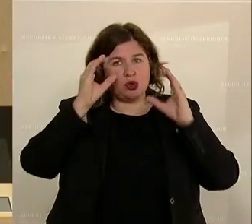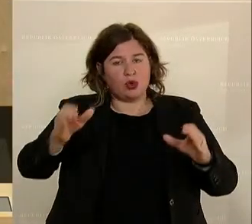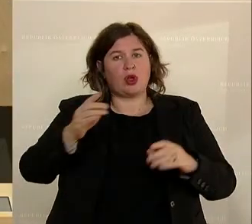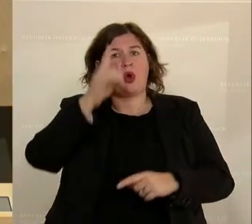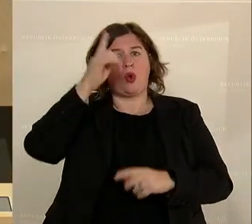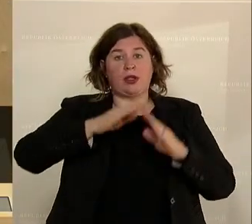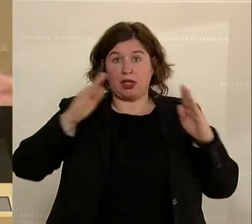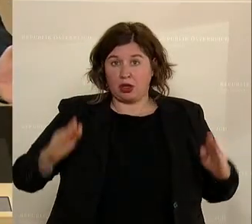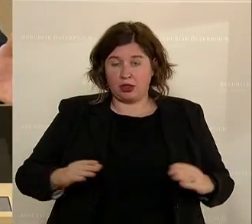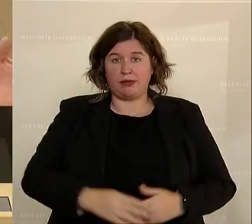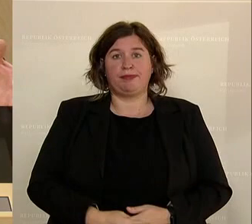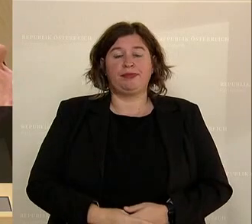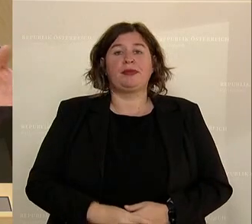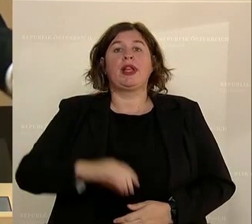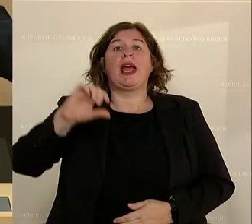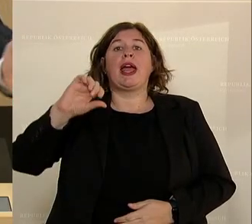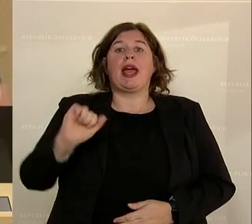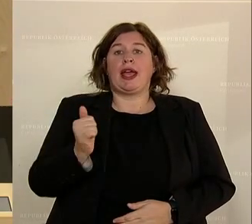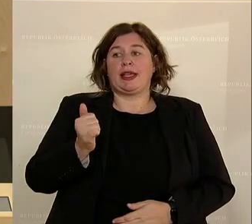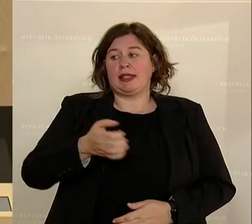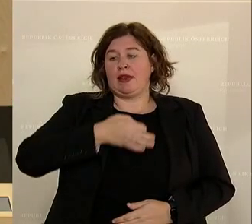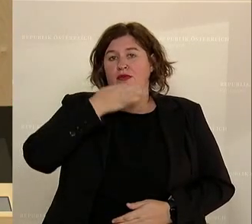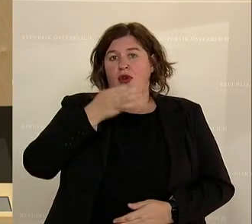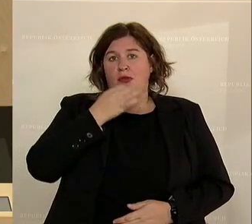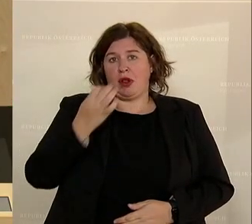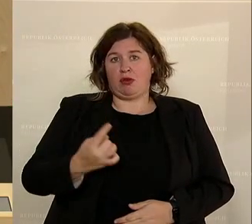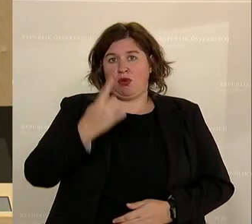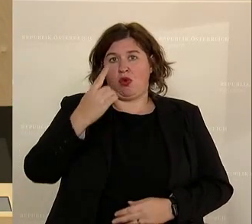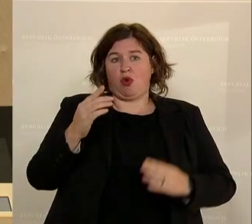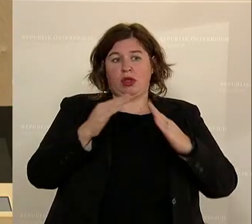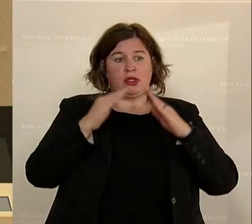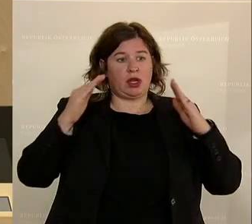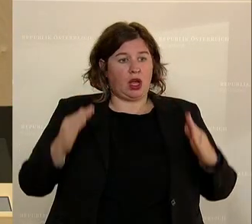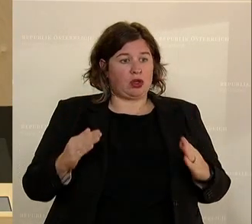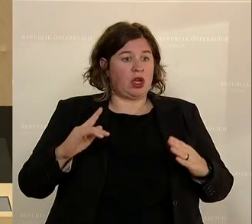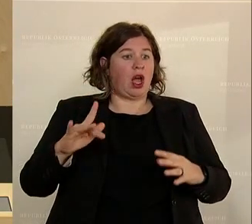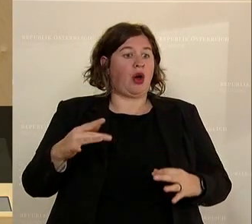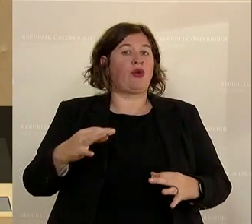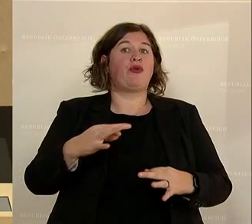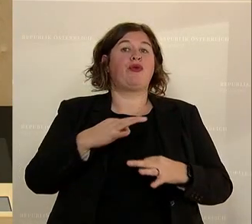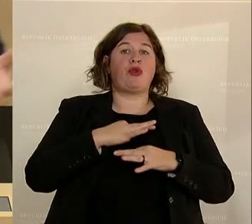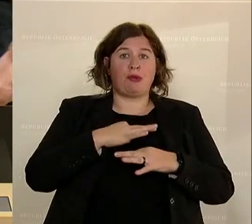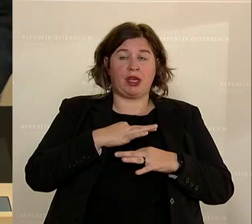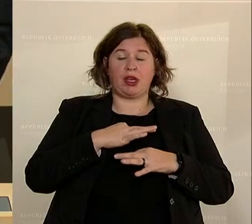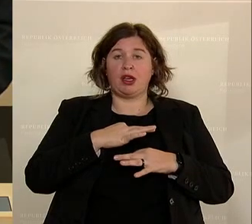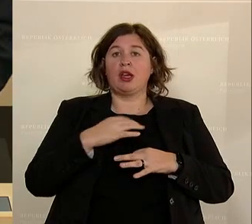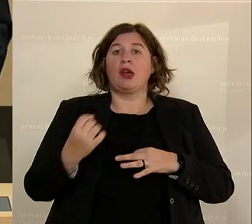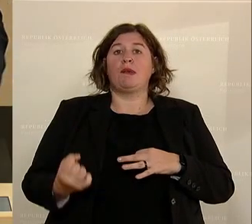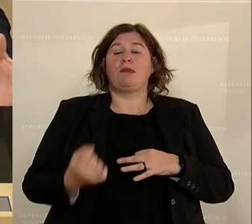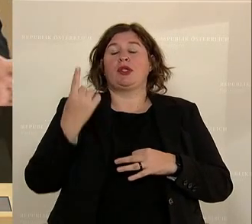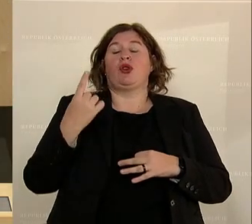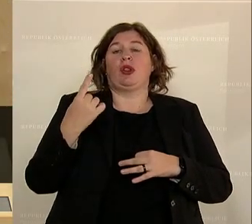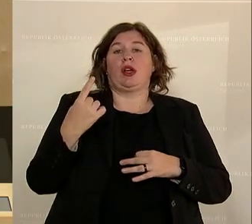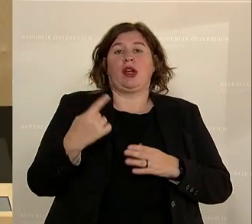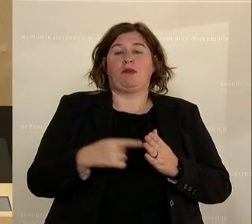Die erste Wortmeldung hier im Hohen Haus ist natürlich auch für mich ein ganz besonderer Moment und